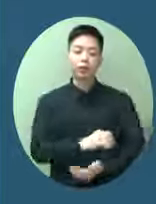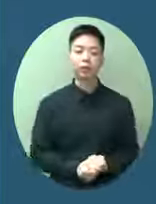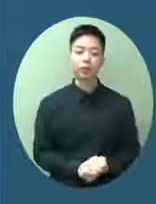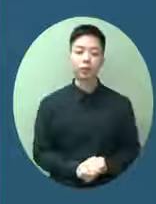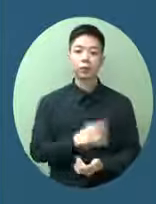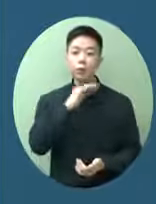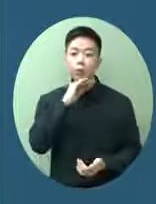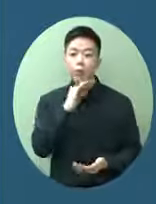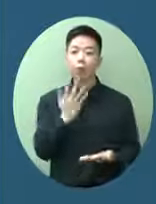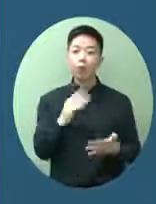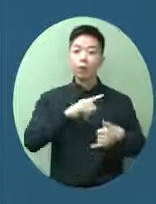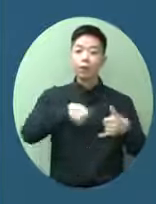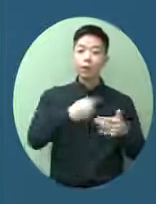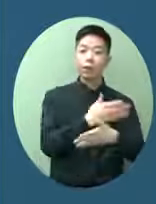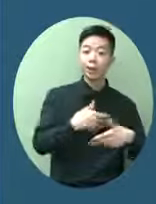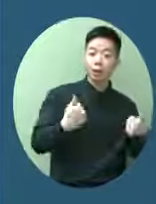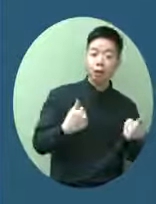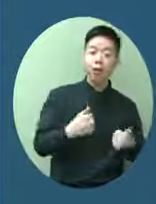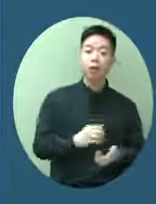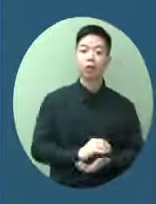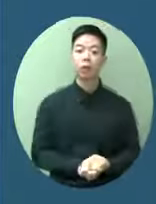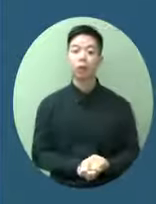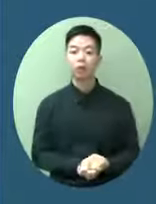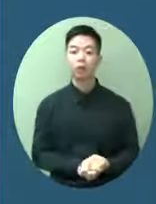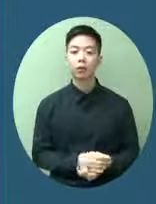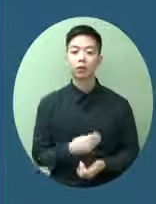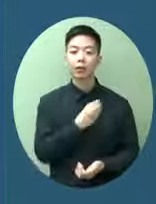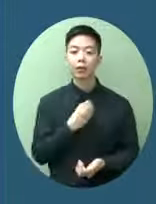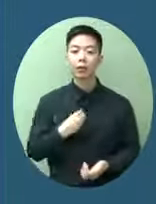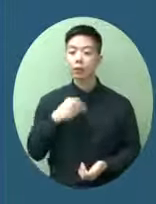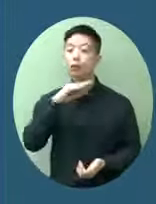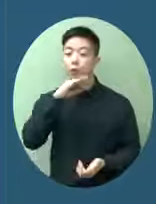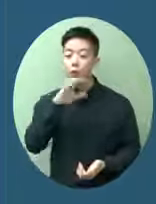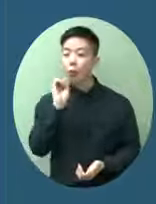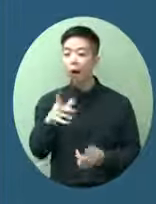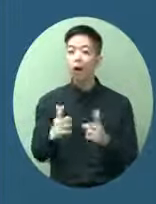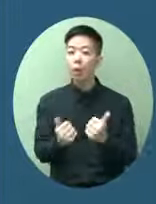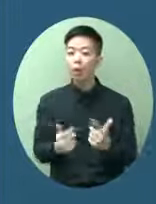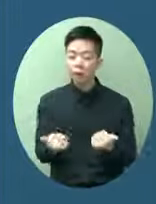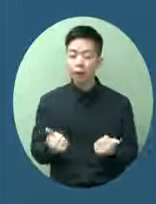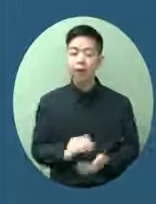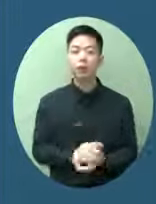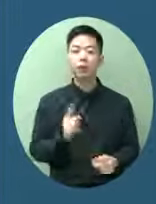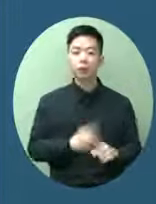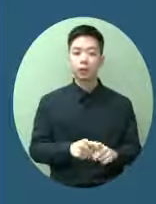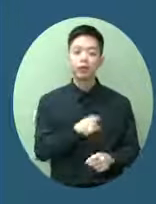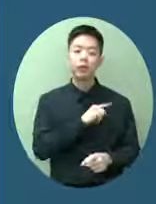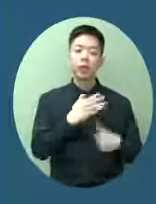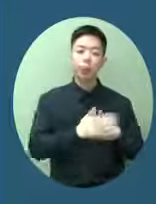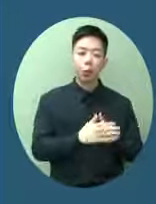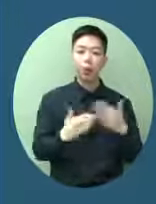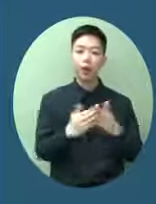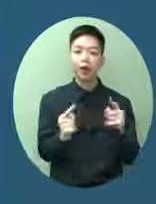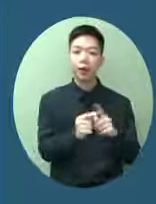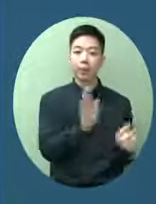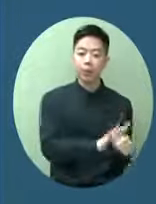康的理由經過醫生評估不適合去接種這個新冠的疫苗都應該為了保護自己保護家